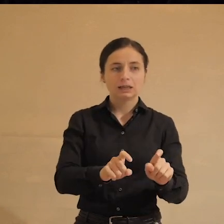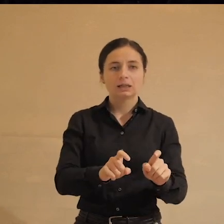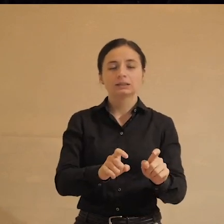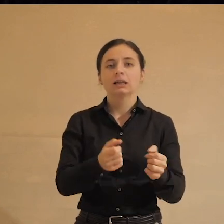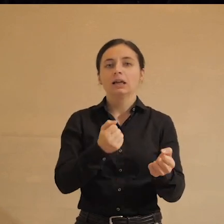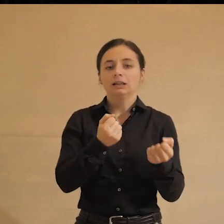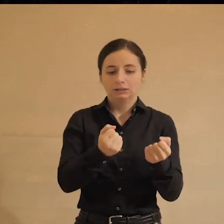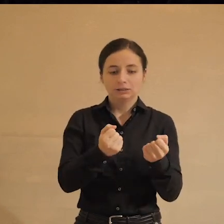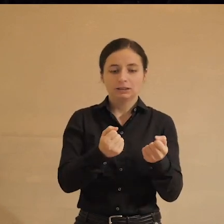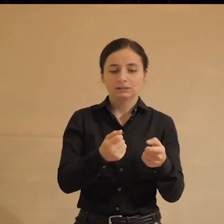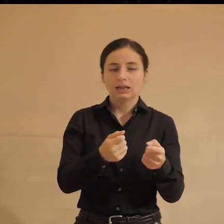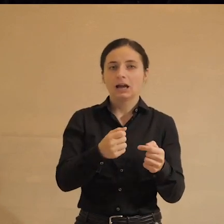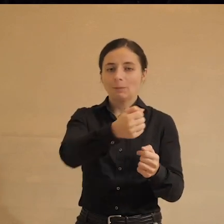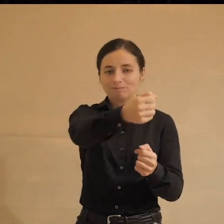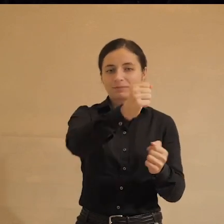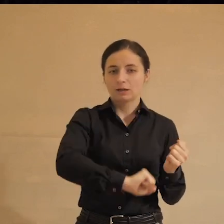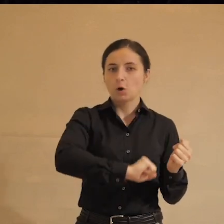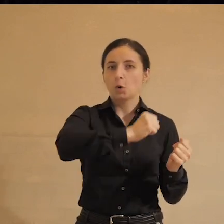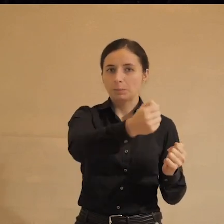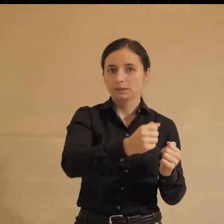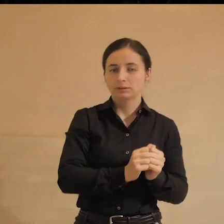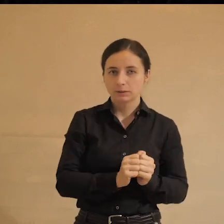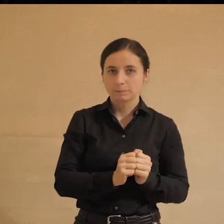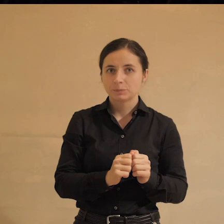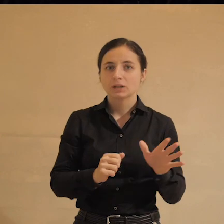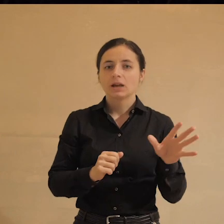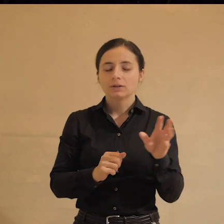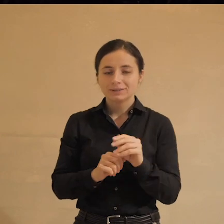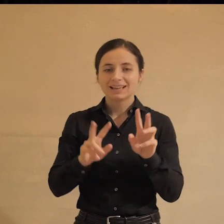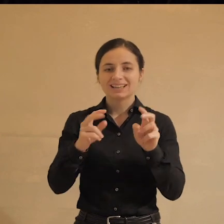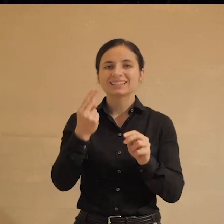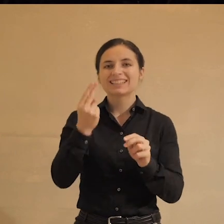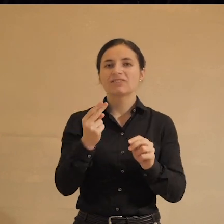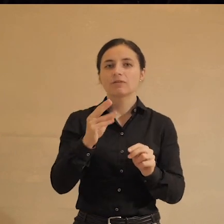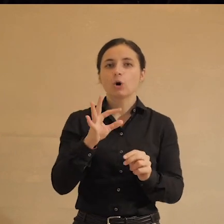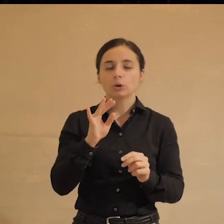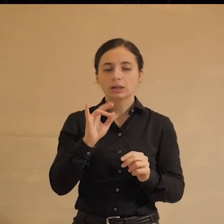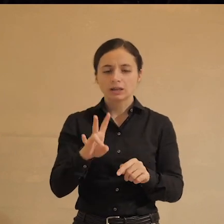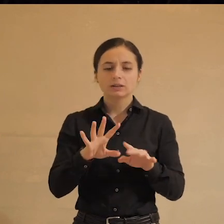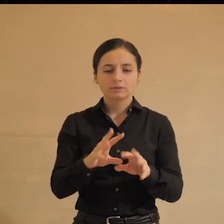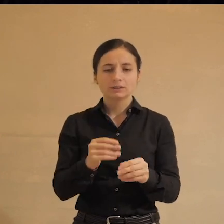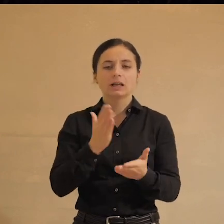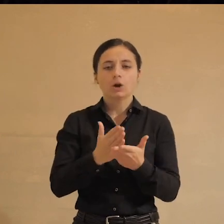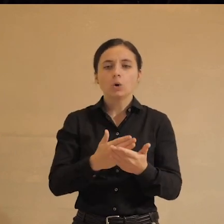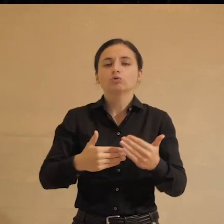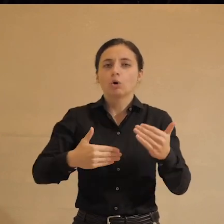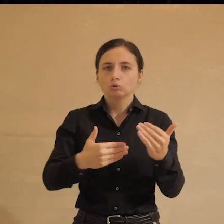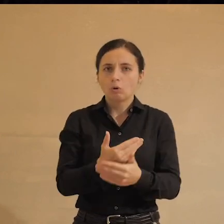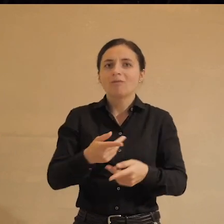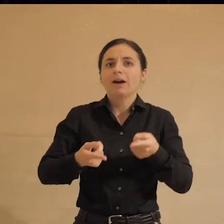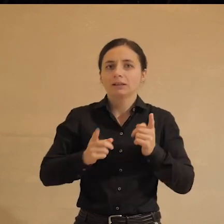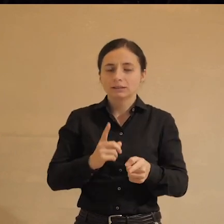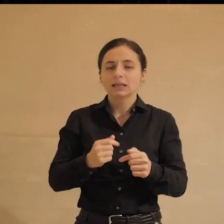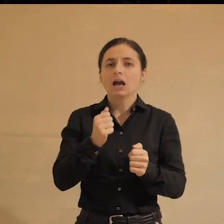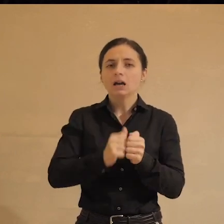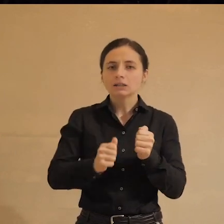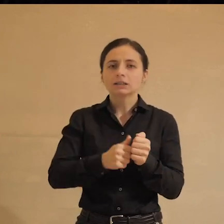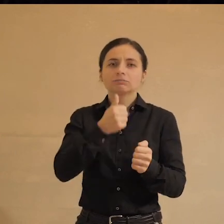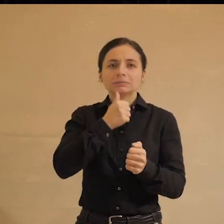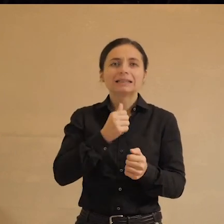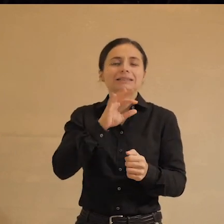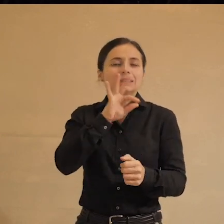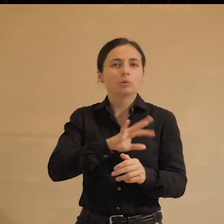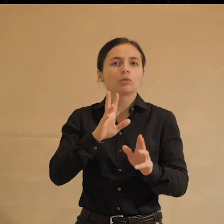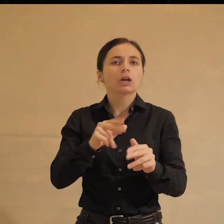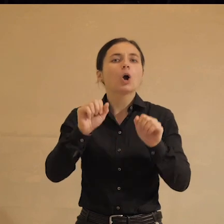держась двумя руками за рубильник. Все плавают в цифровом океане, все находятся в этой новой реальности. Каждый пытается ее использовать как может